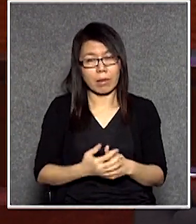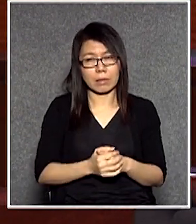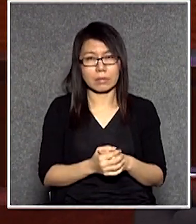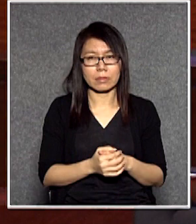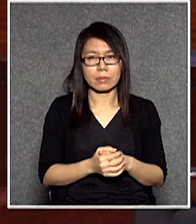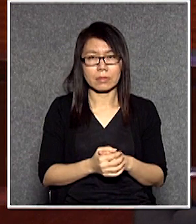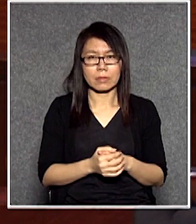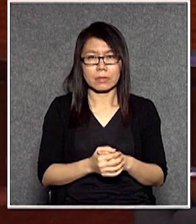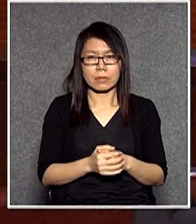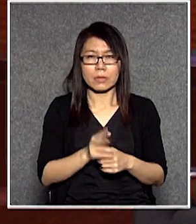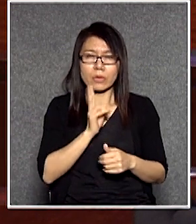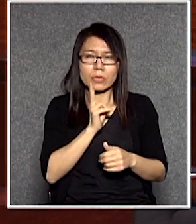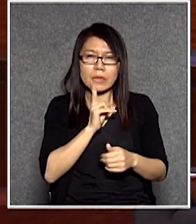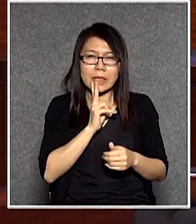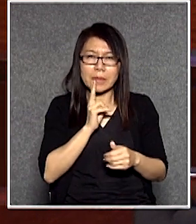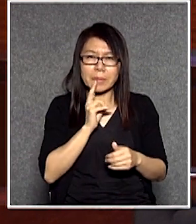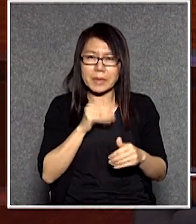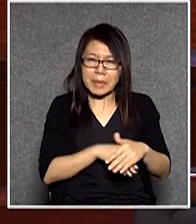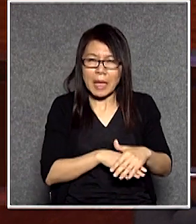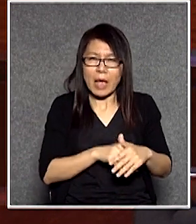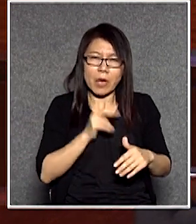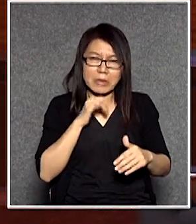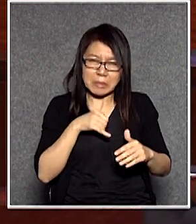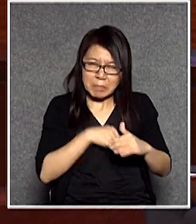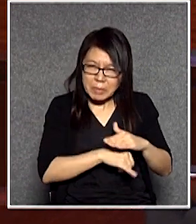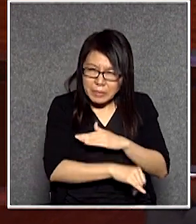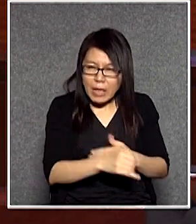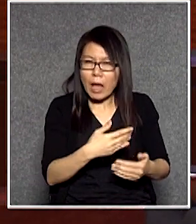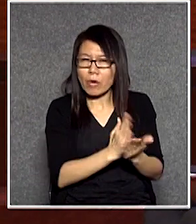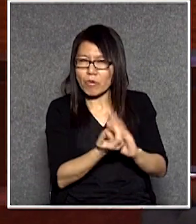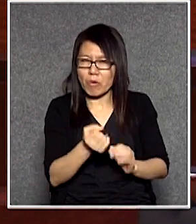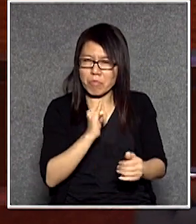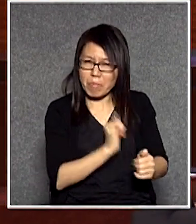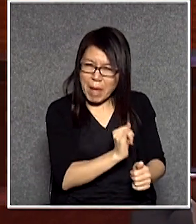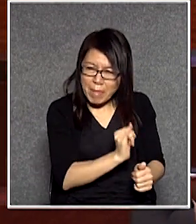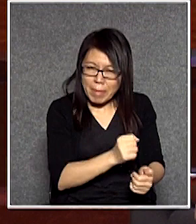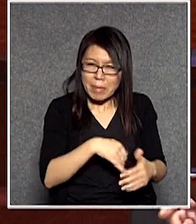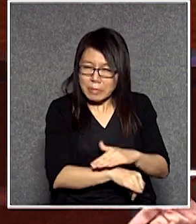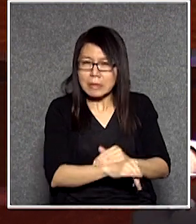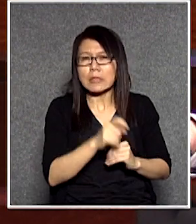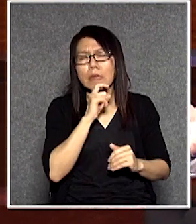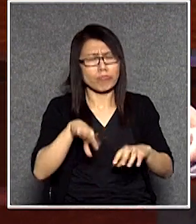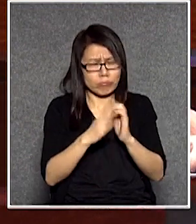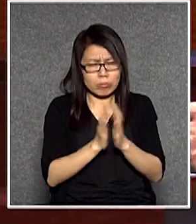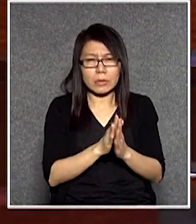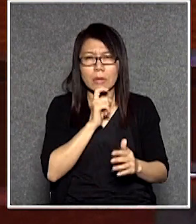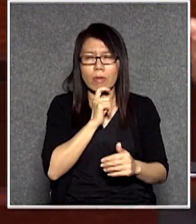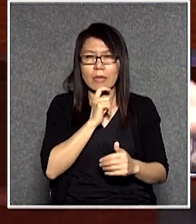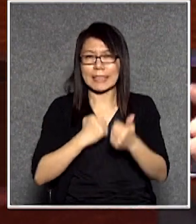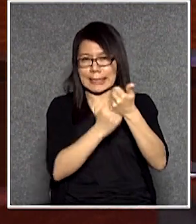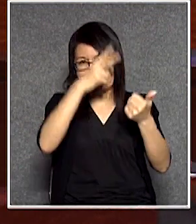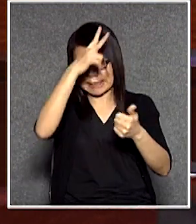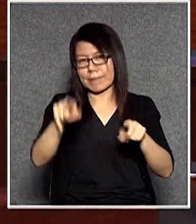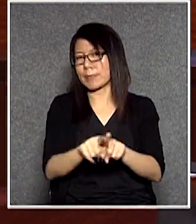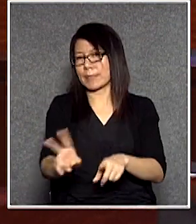這個是災贓構陷邏輯罪名然後些建制派物跟著跟他